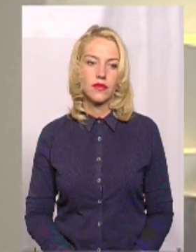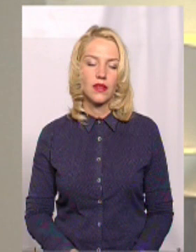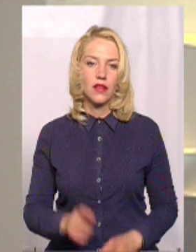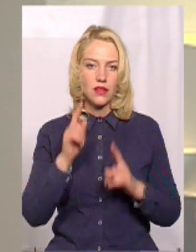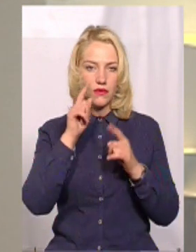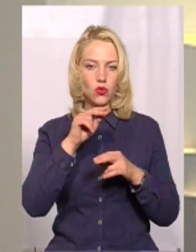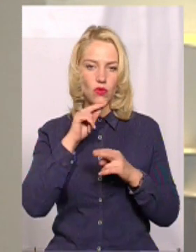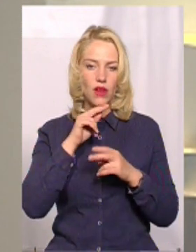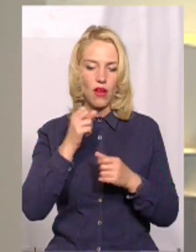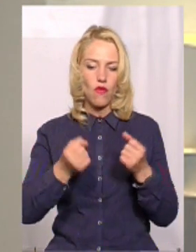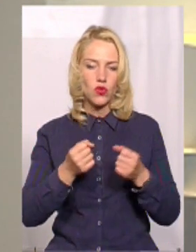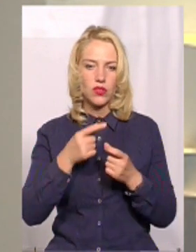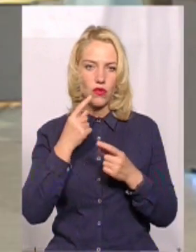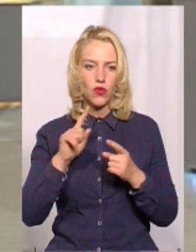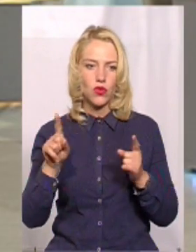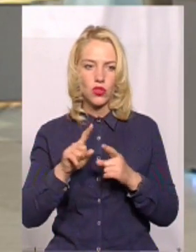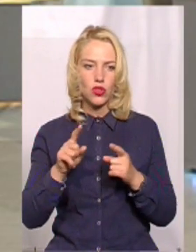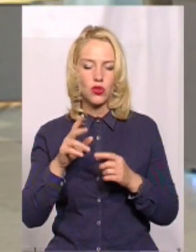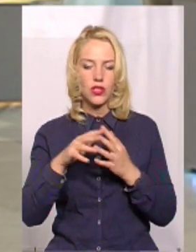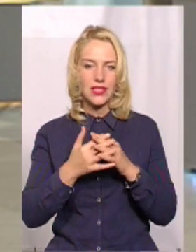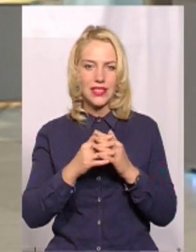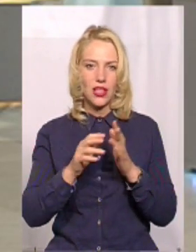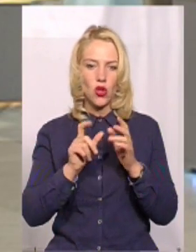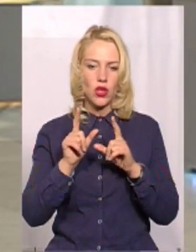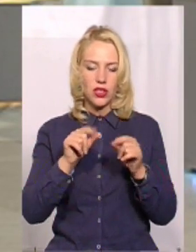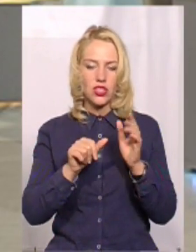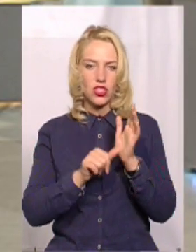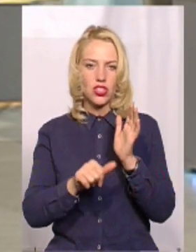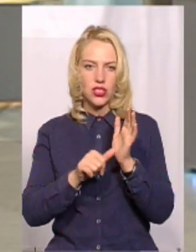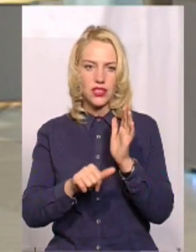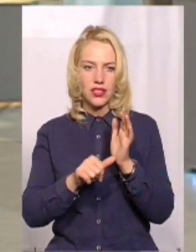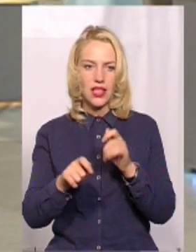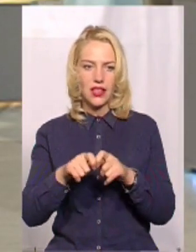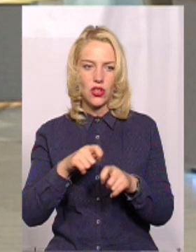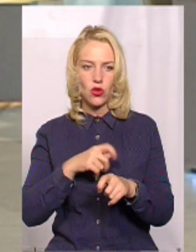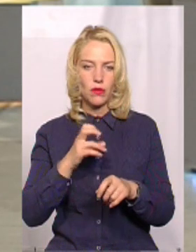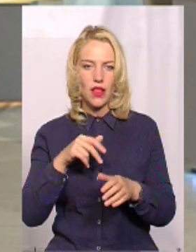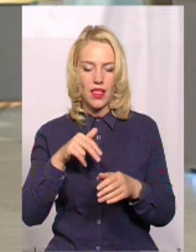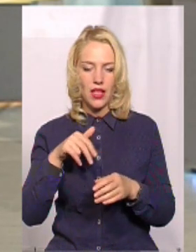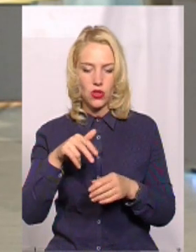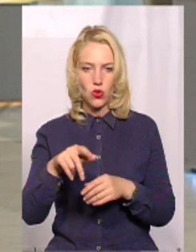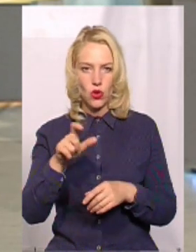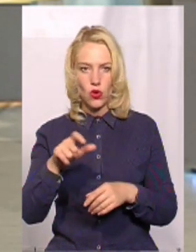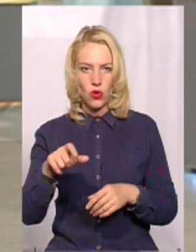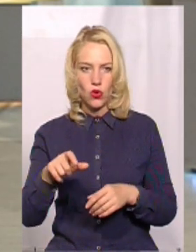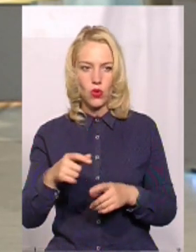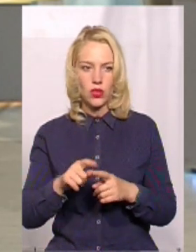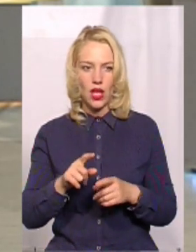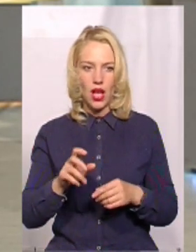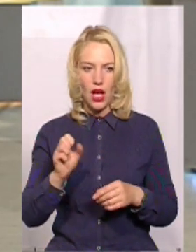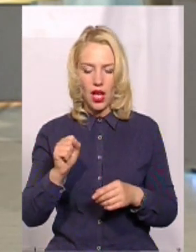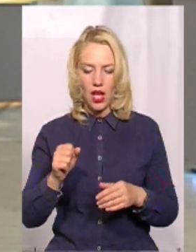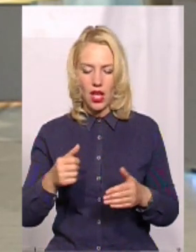Звернуло увагу водій коментує, що вони по селу їдуть 60 чи 70. Я наручила кілометрів, на зустріч йдуть люди, і тротуари не